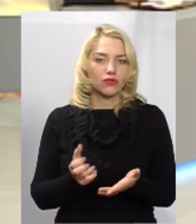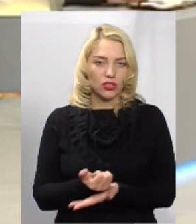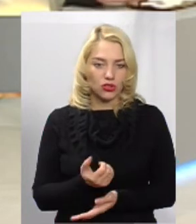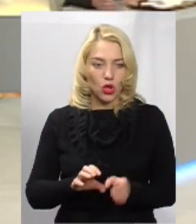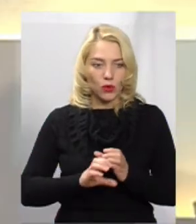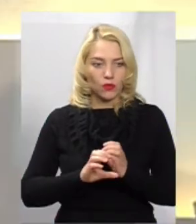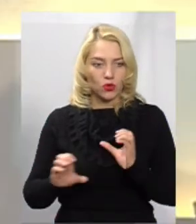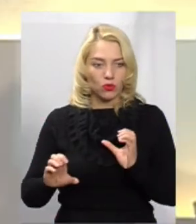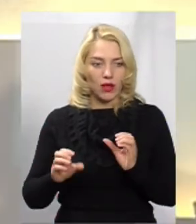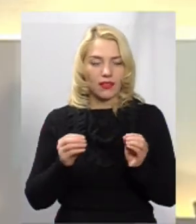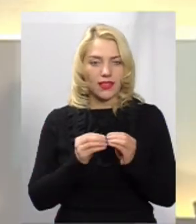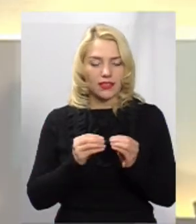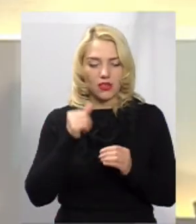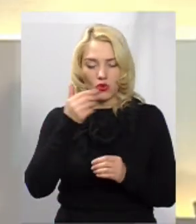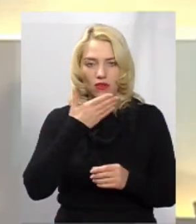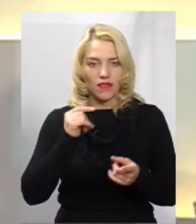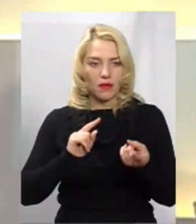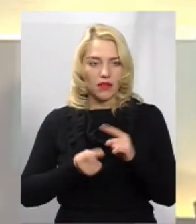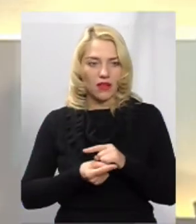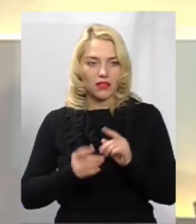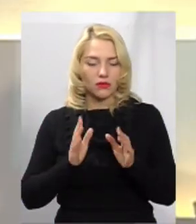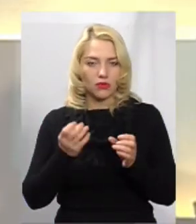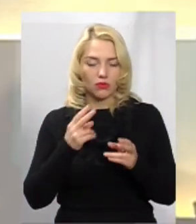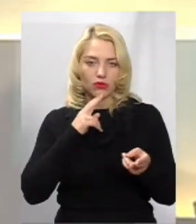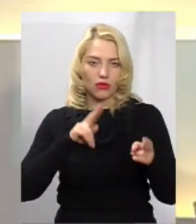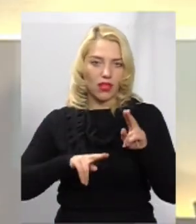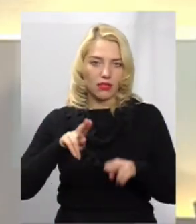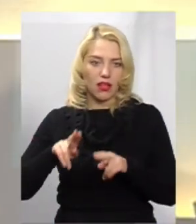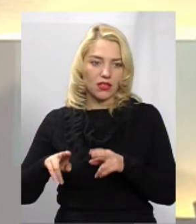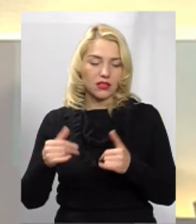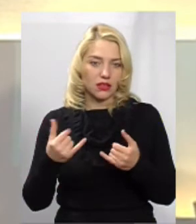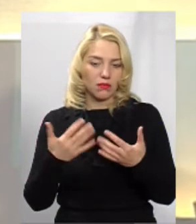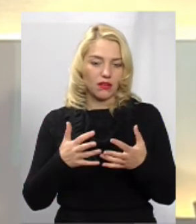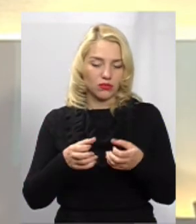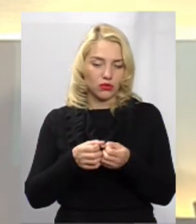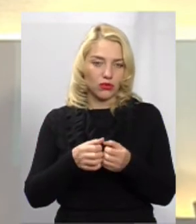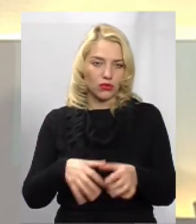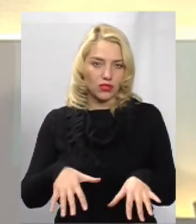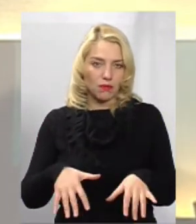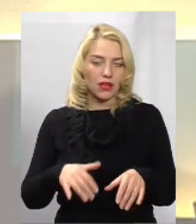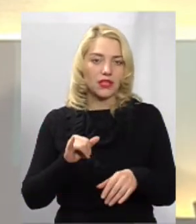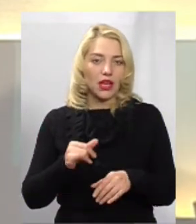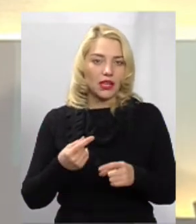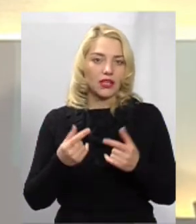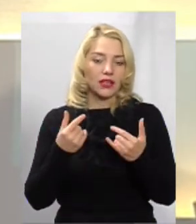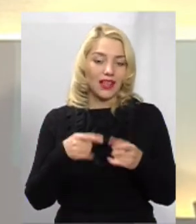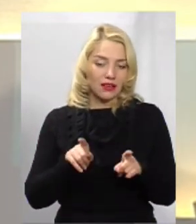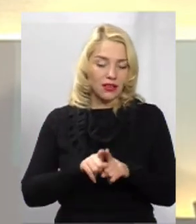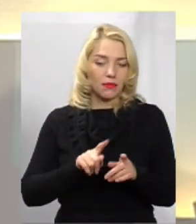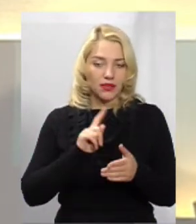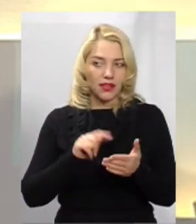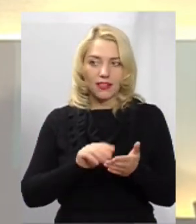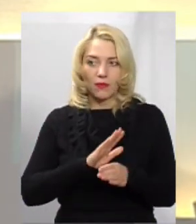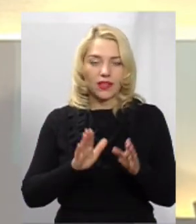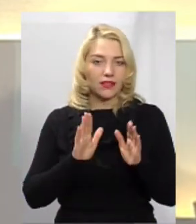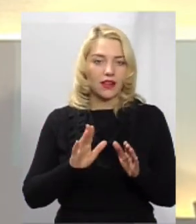труба 10 років не замінювалася, просто тільки десь латалася. Тепер вона вже розсипається. І такі питання, на жаль, не